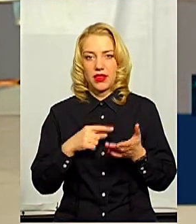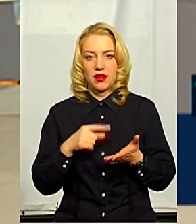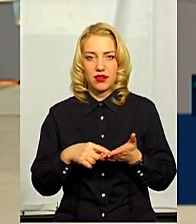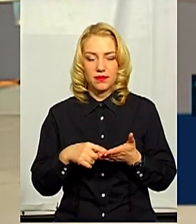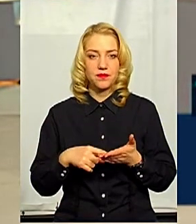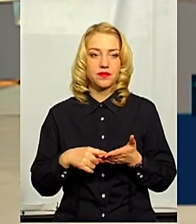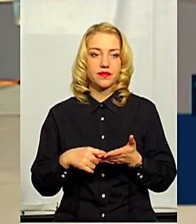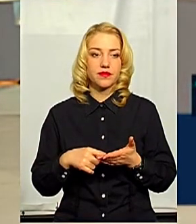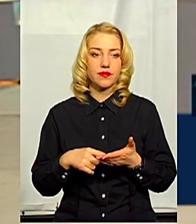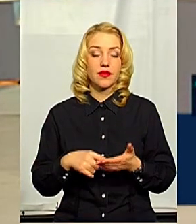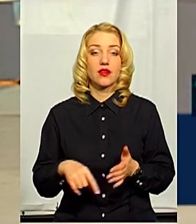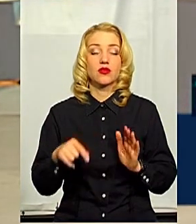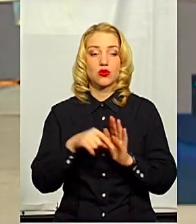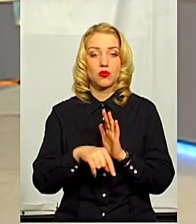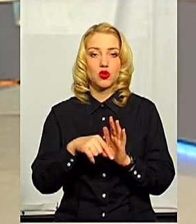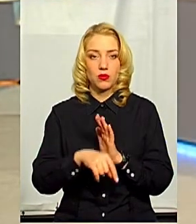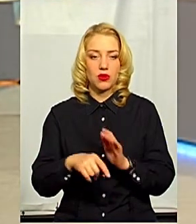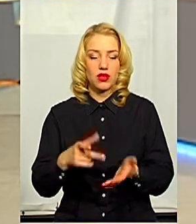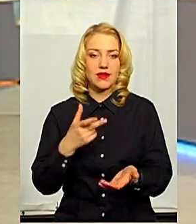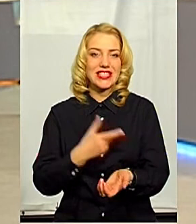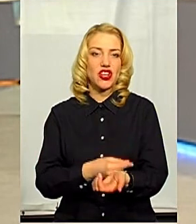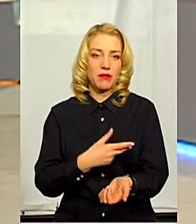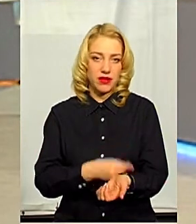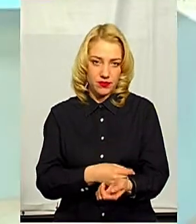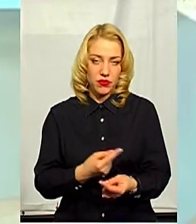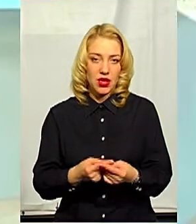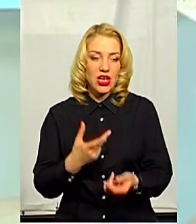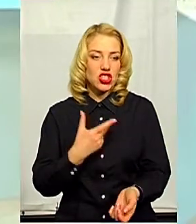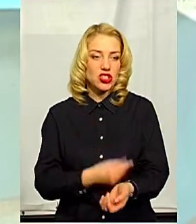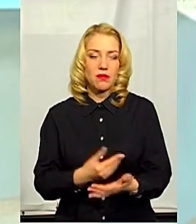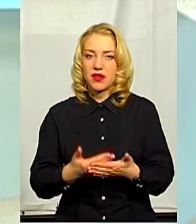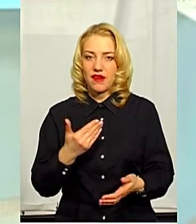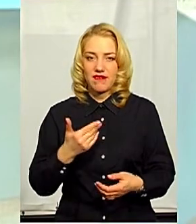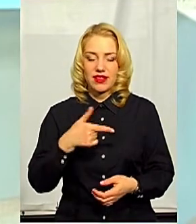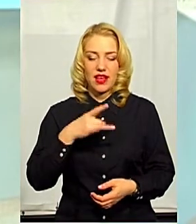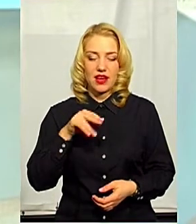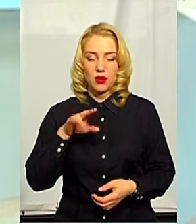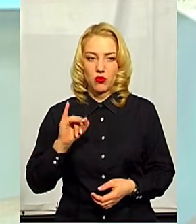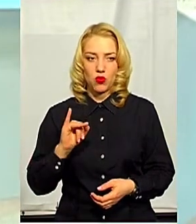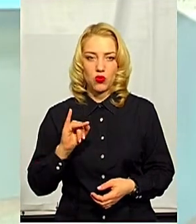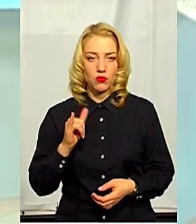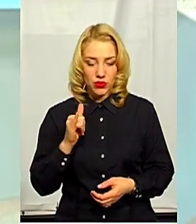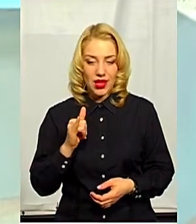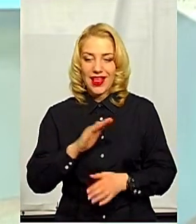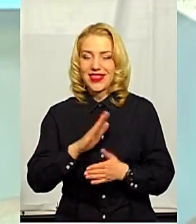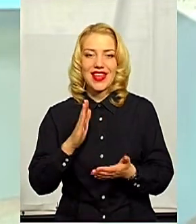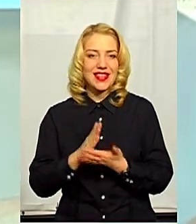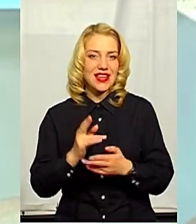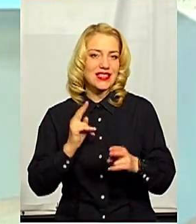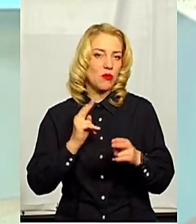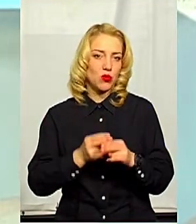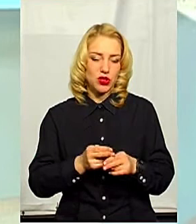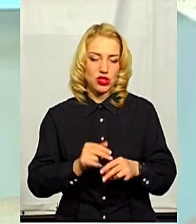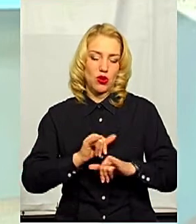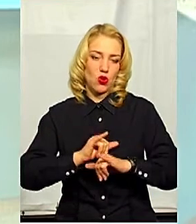Знаєте, стосовно щеплень. Щеплення від грипу не є запобіжником розвитку